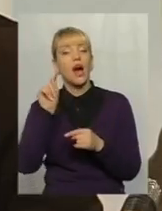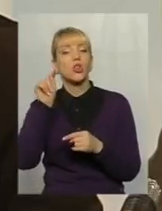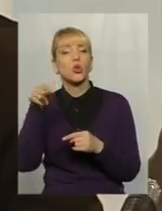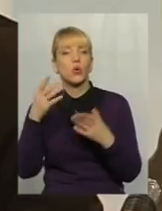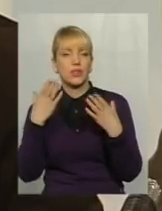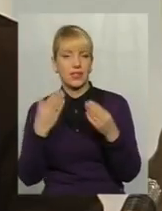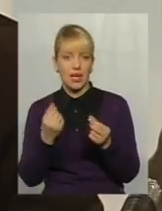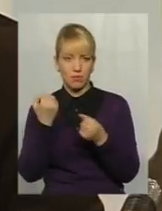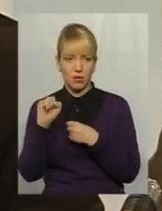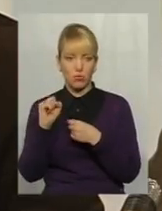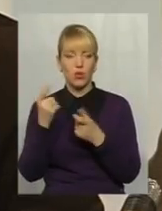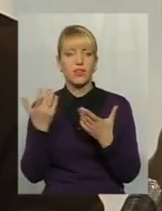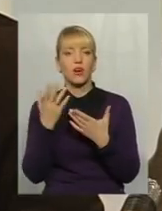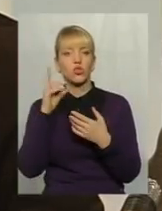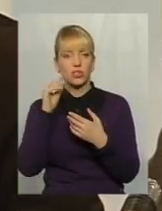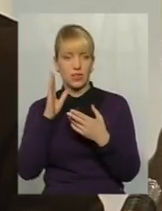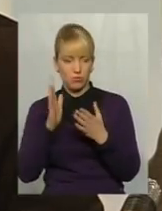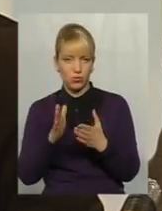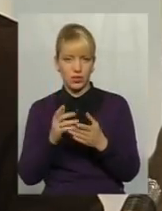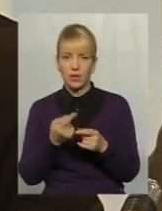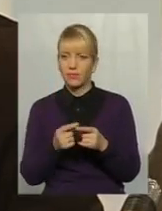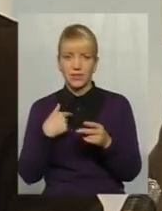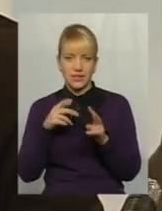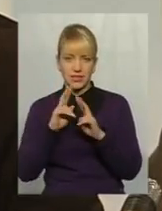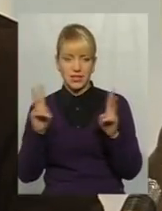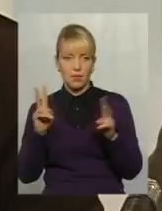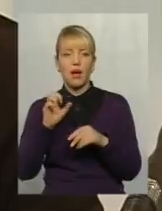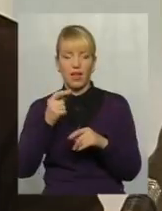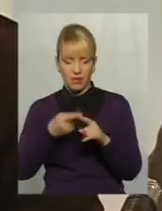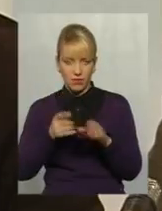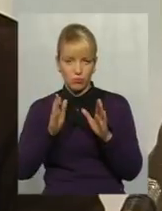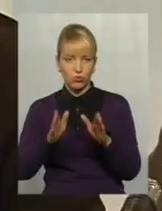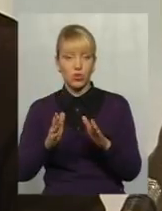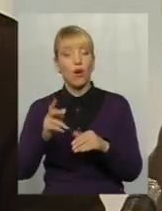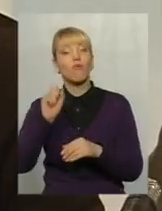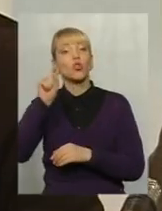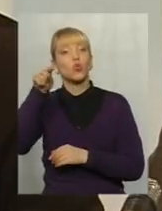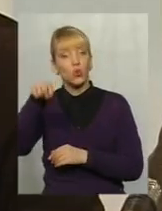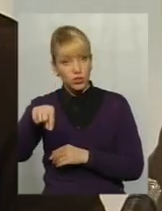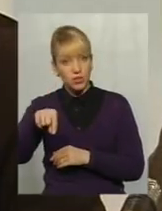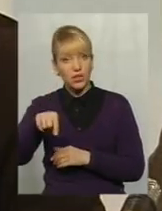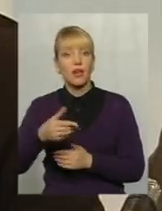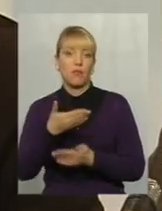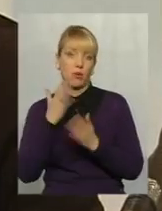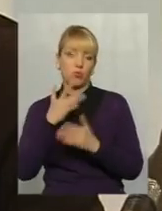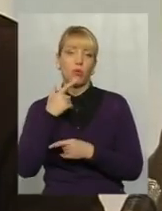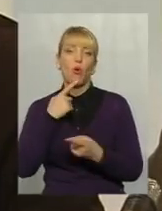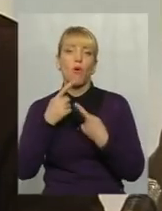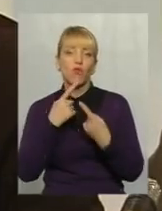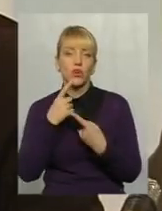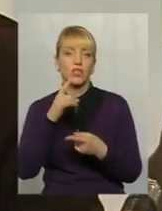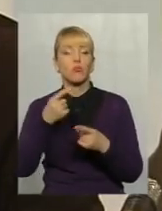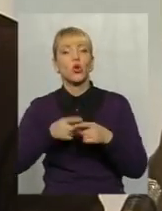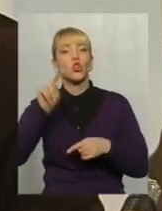якого числа він станеться, якого буде, ми ще не знаємо. Але він буде. От тоді ми зможемо говорити про той